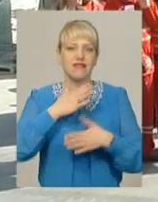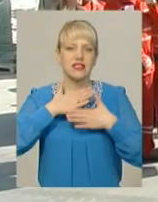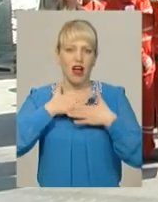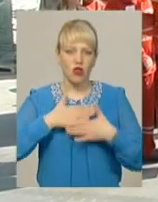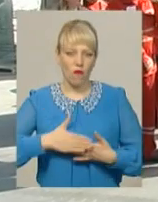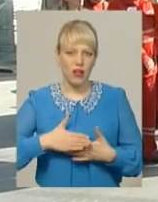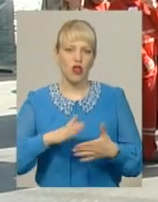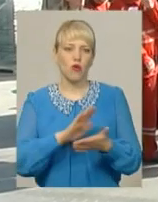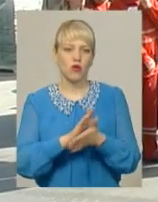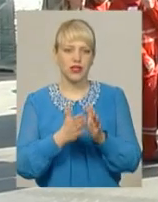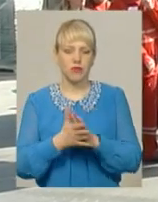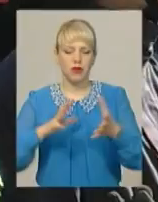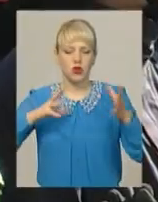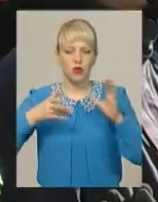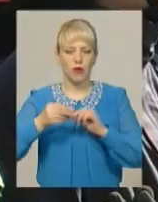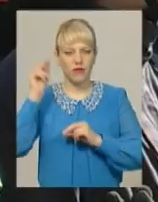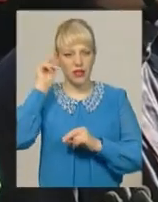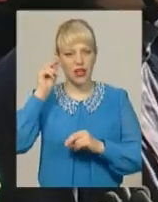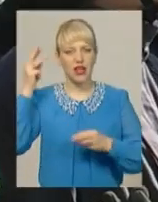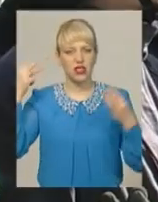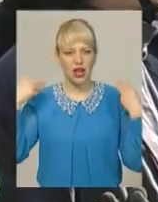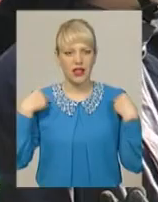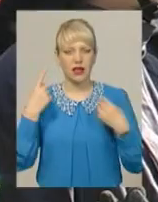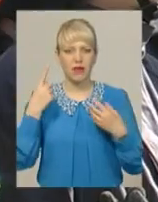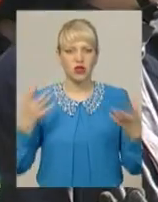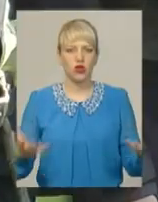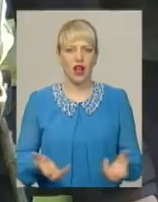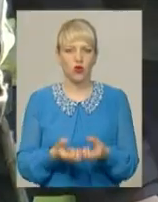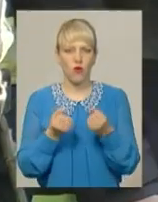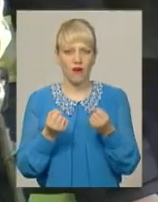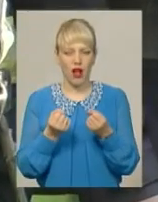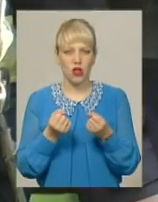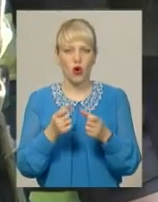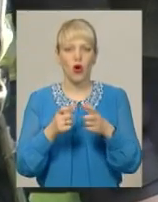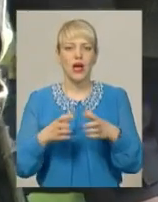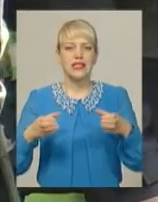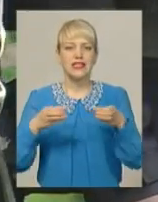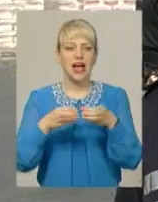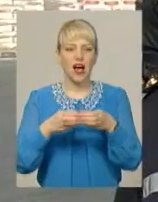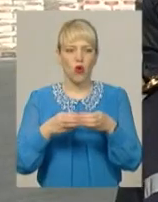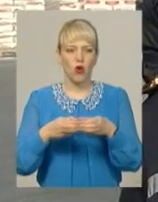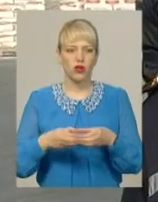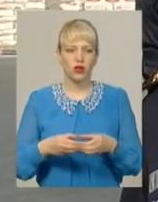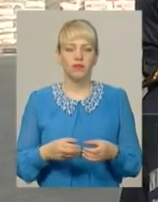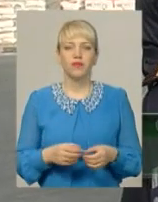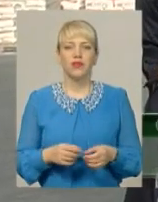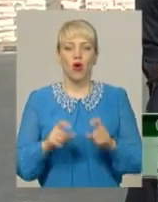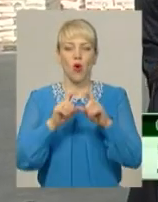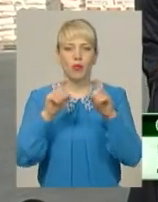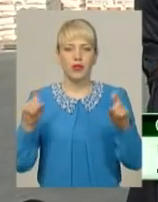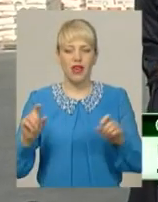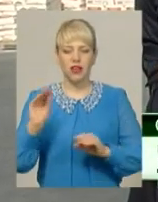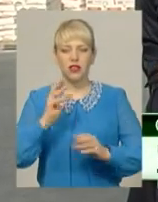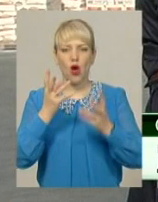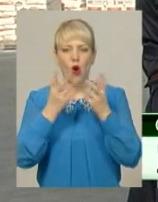Підсумував навчання начальник першого державного рятувального загону ДСНС України в Хмельницькій області Олександр Свірчук. Об'єкт обладнаний